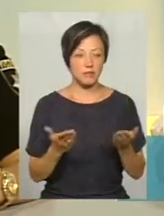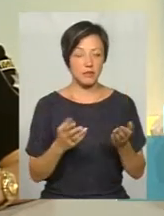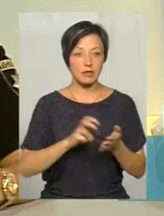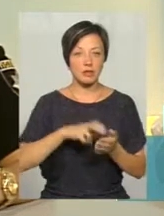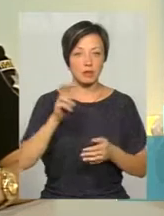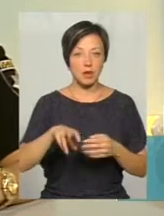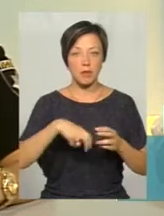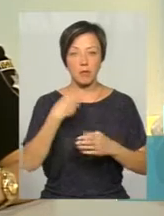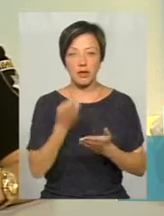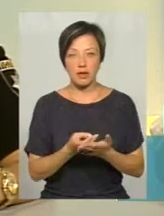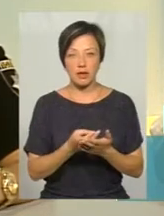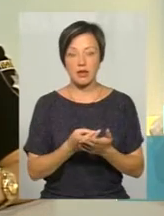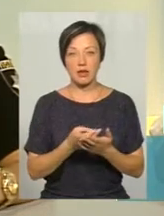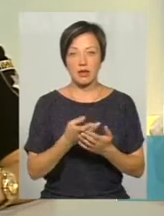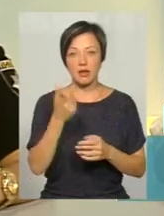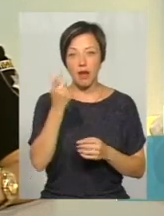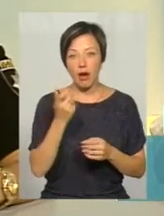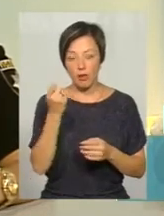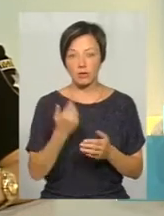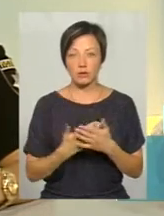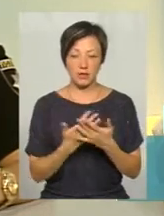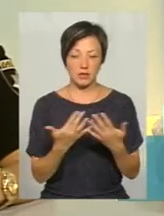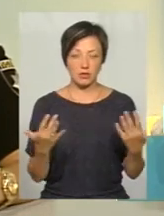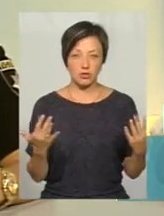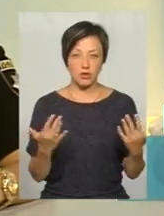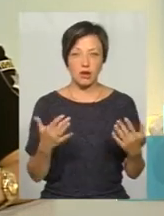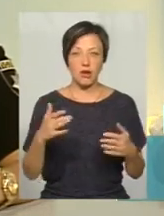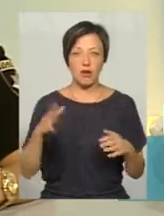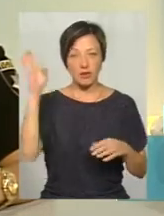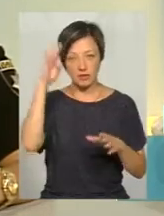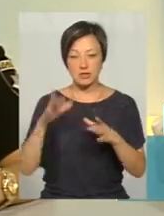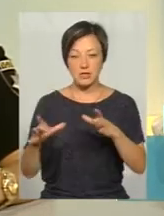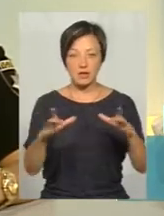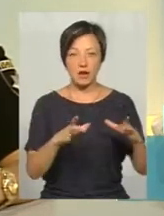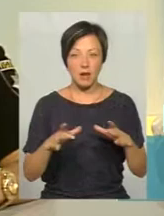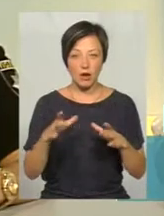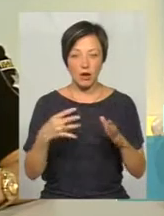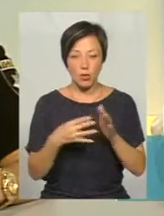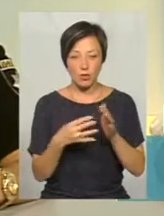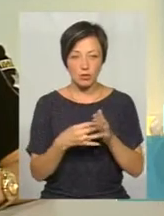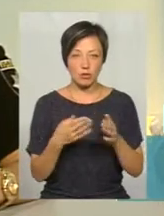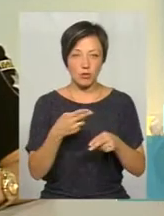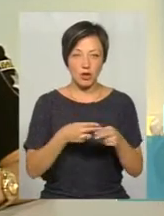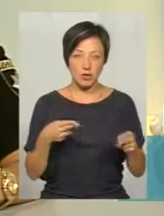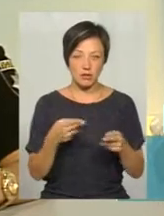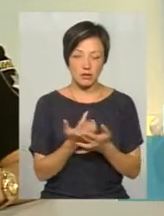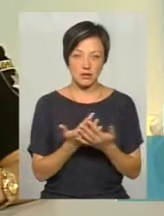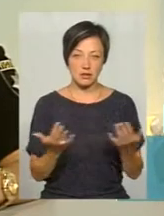стрибки, падіння з дерев, ягоди, інше, в ставках, крючки, порізи.